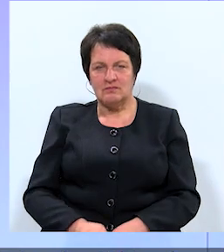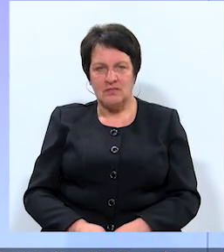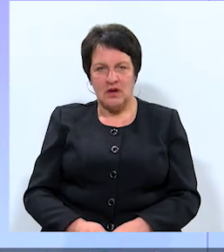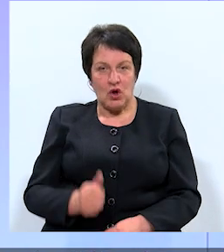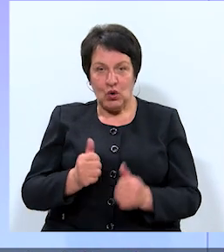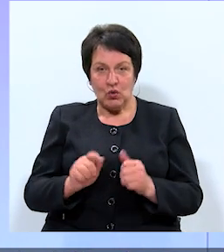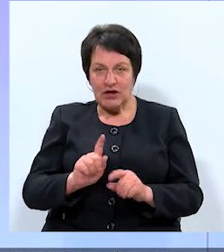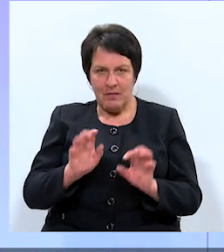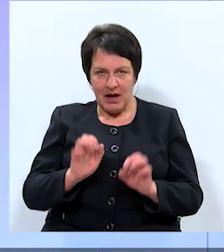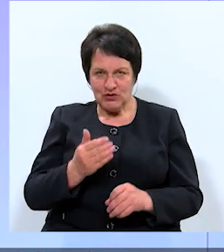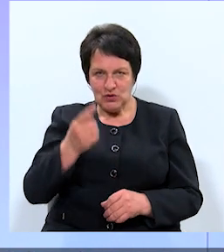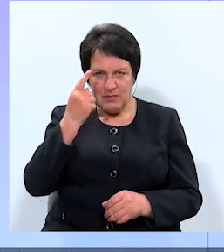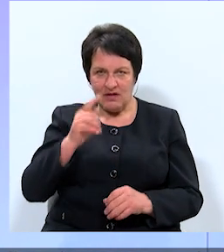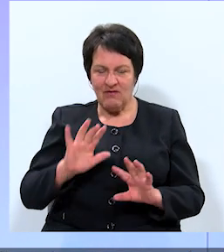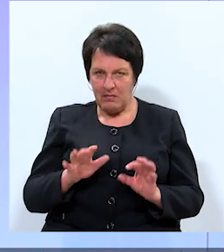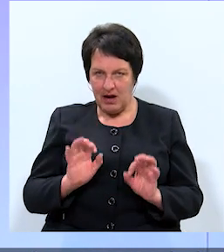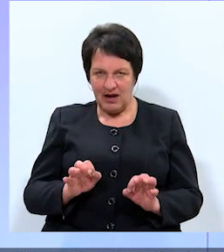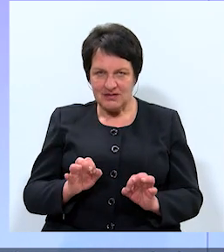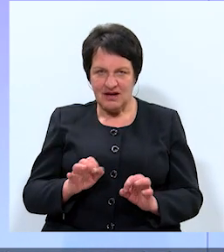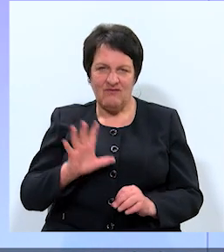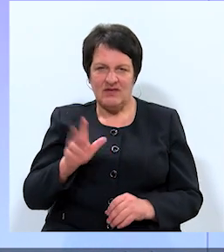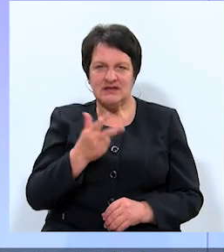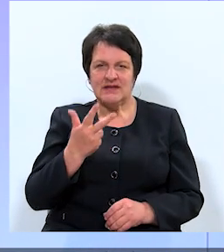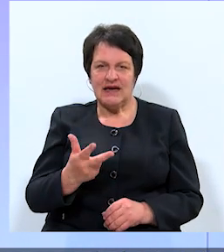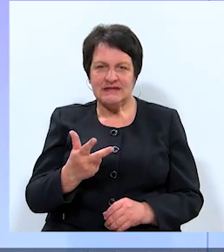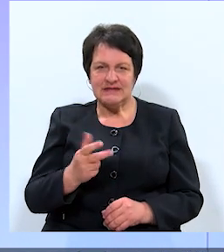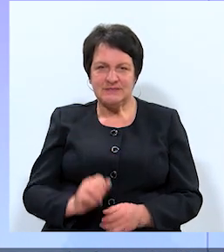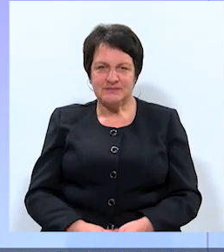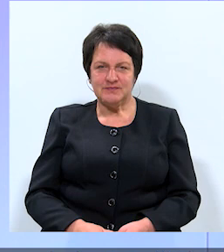Kurš ir pareizais, jūs, prāt? Vai pareiz vien? Viss trīs.